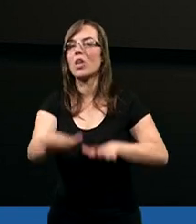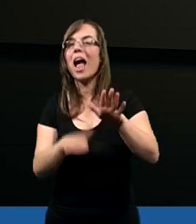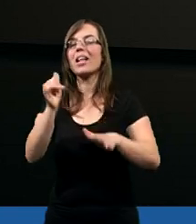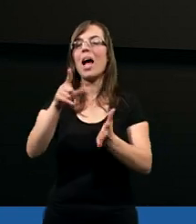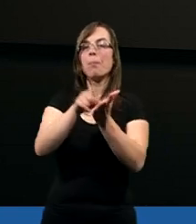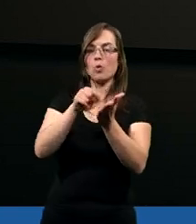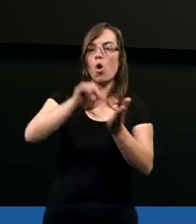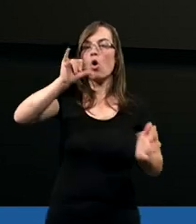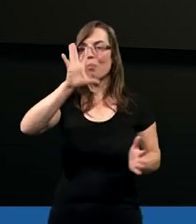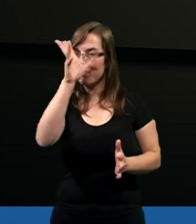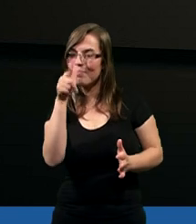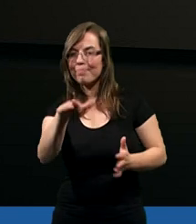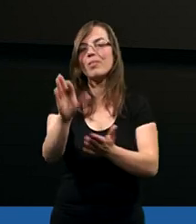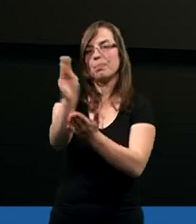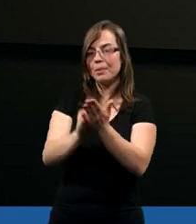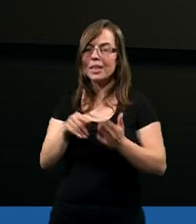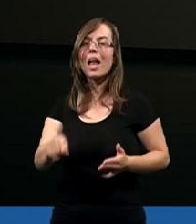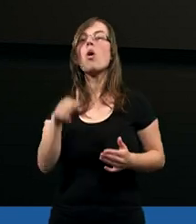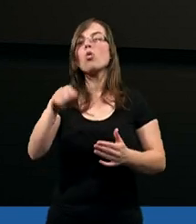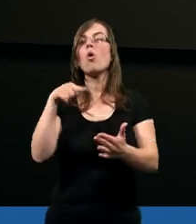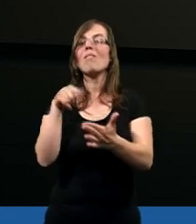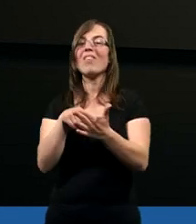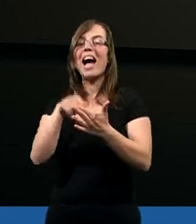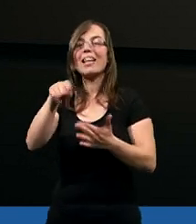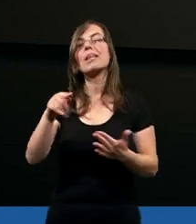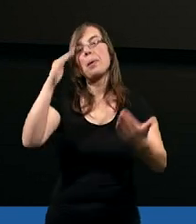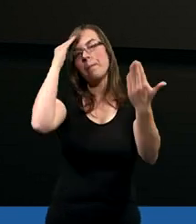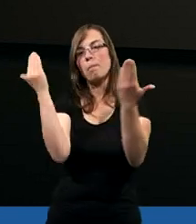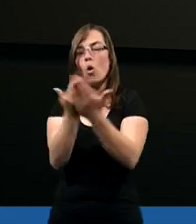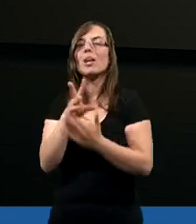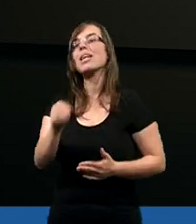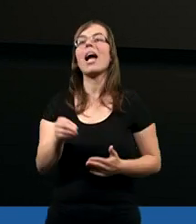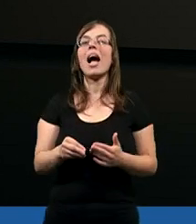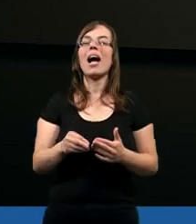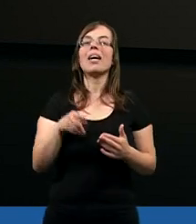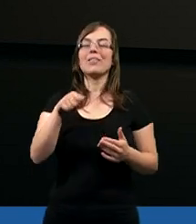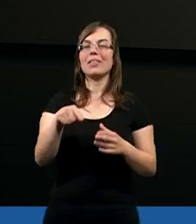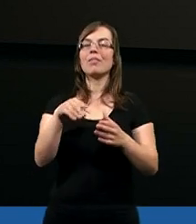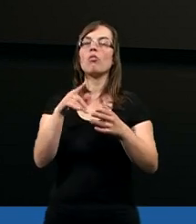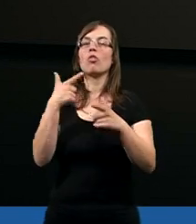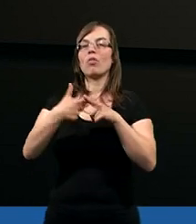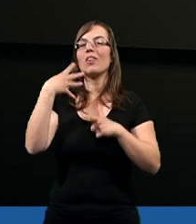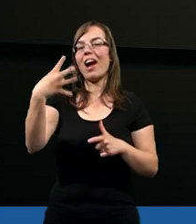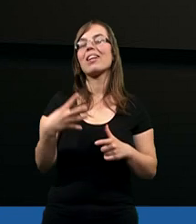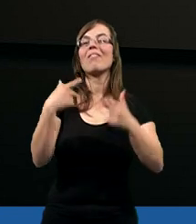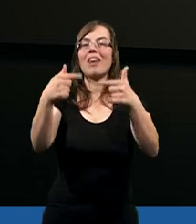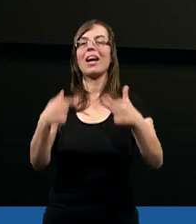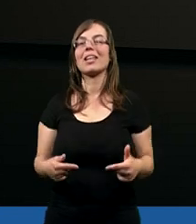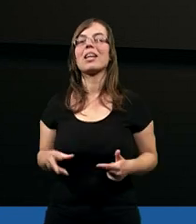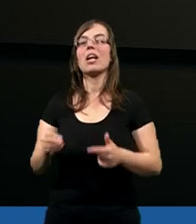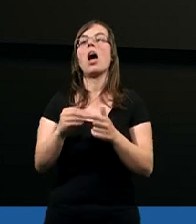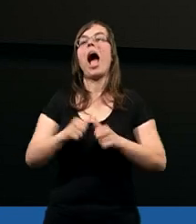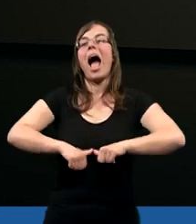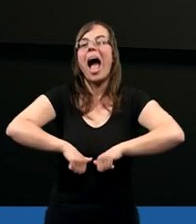jak to pięknie Piotr tutaj sformułował, to właśnie to zdanie w 24 wersecie